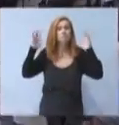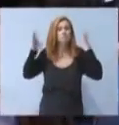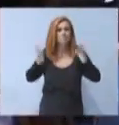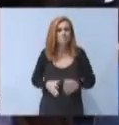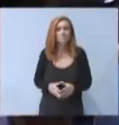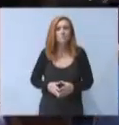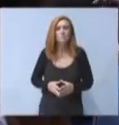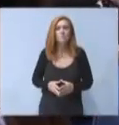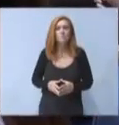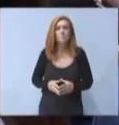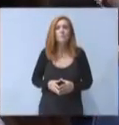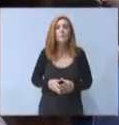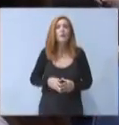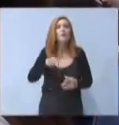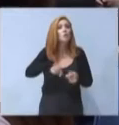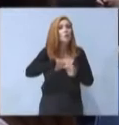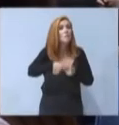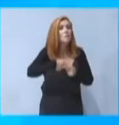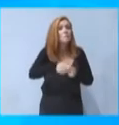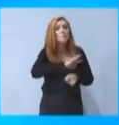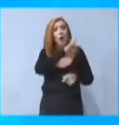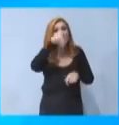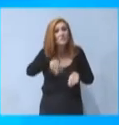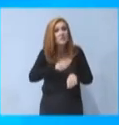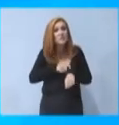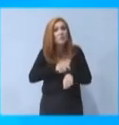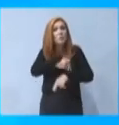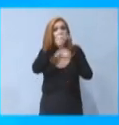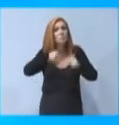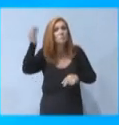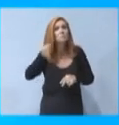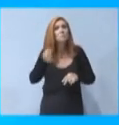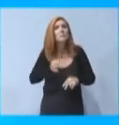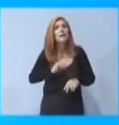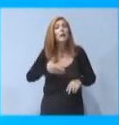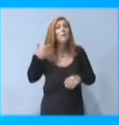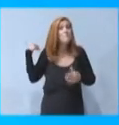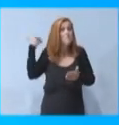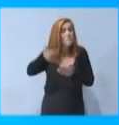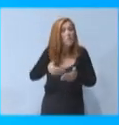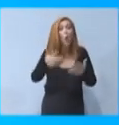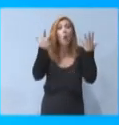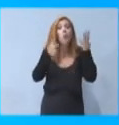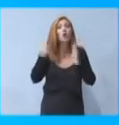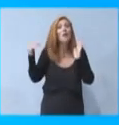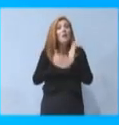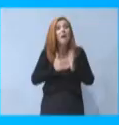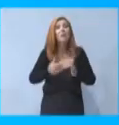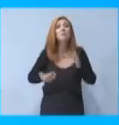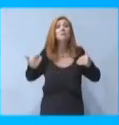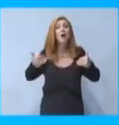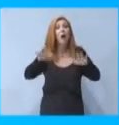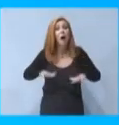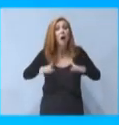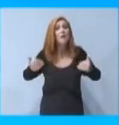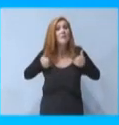Το μέτρο μέχρι στιγμής ήτανε εξαιρετικά αποτελεσματικό. Ήδη έχουνε βρει δουλειά 80.000 νέοι άνεργοι και